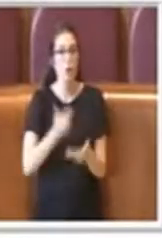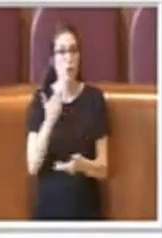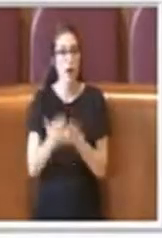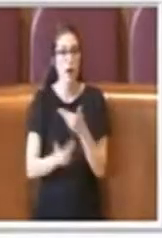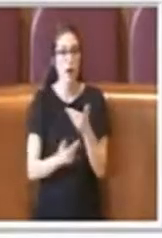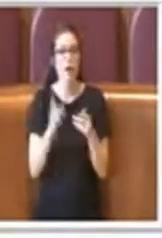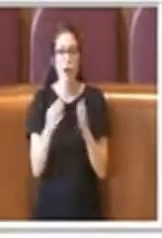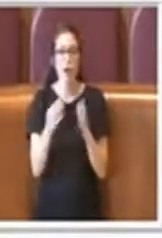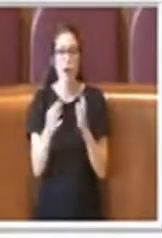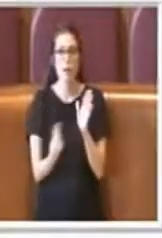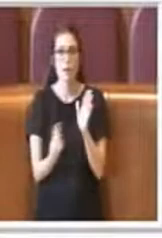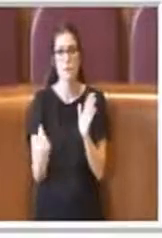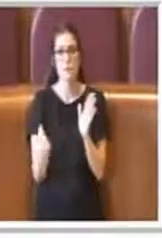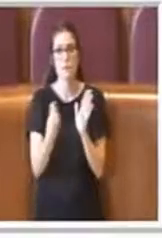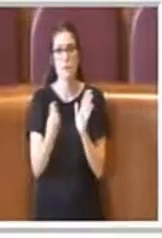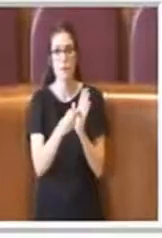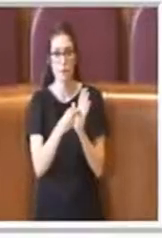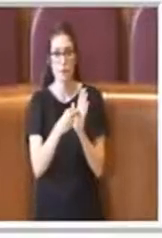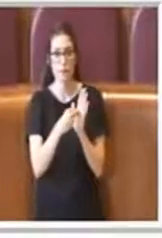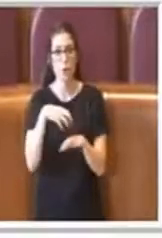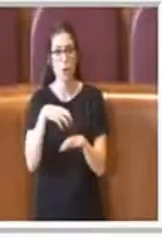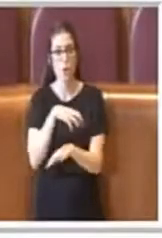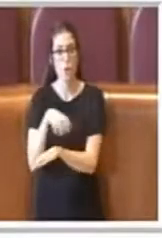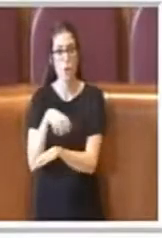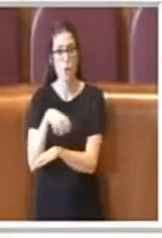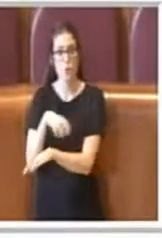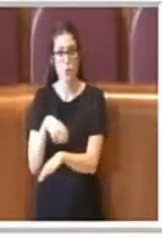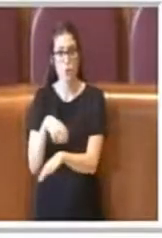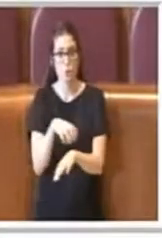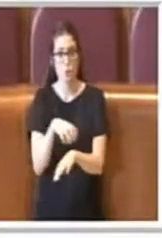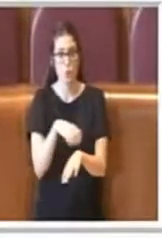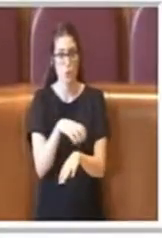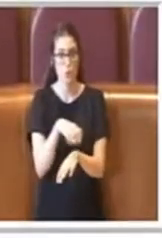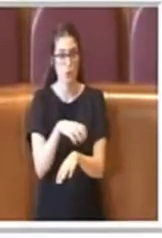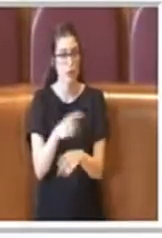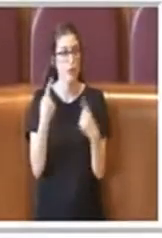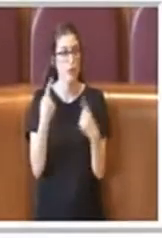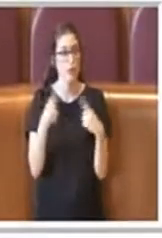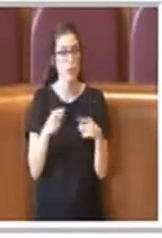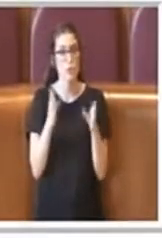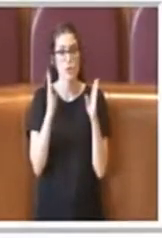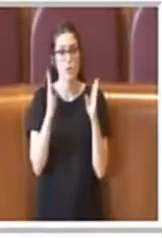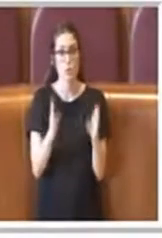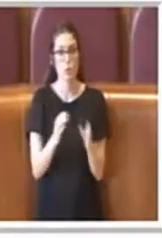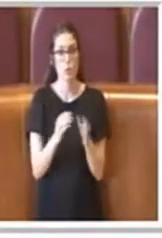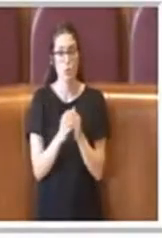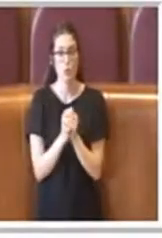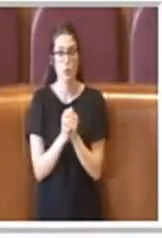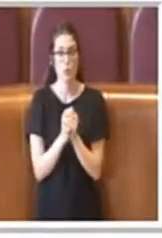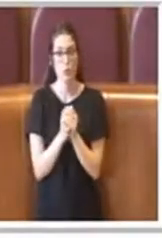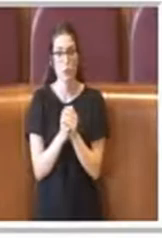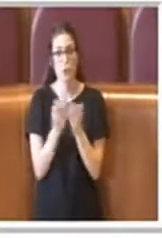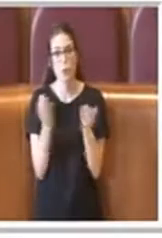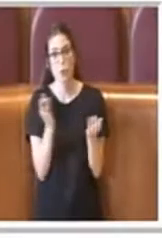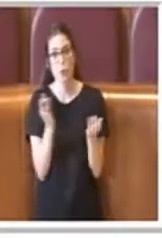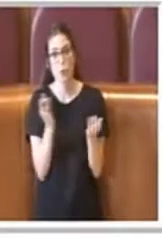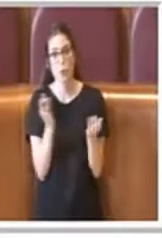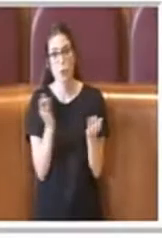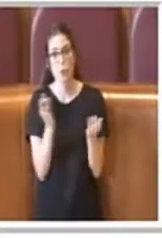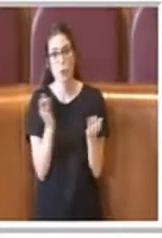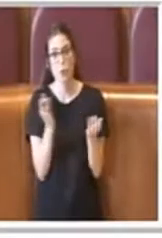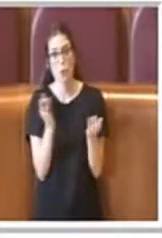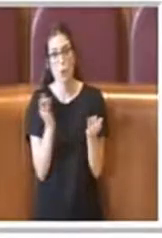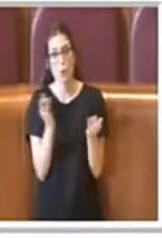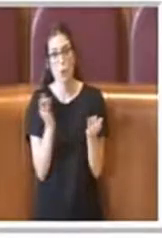regolamentare l'aspetto delle consulte di questo settore, o comunque di questo